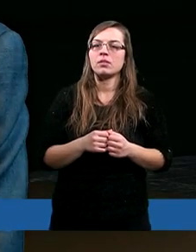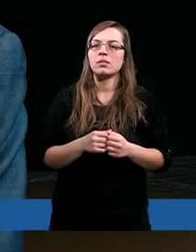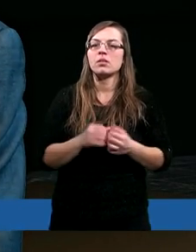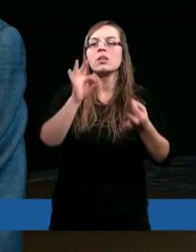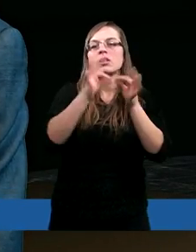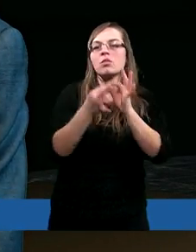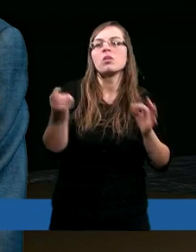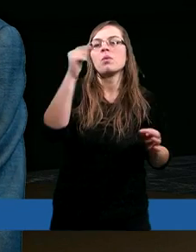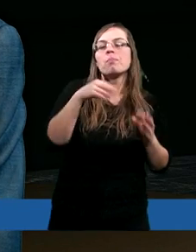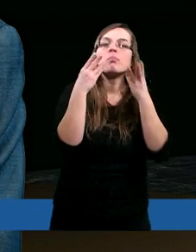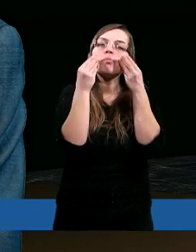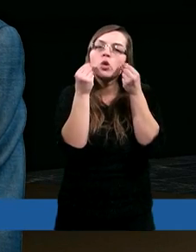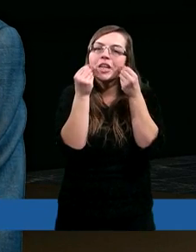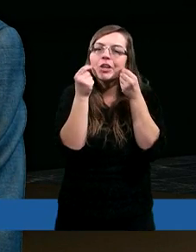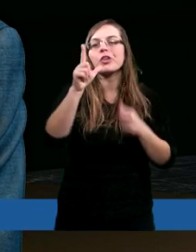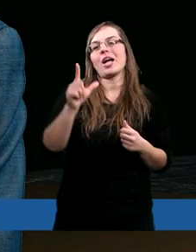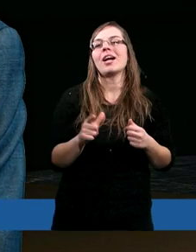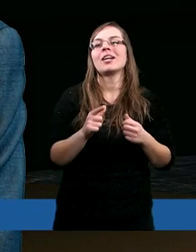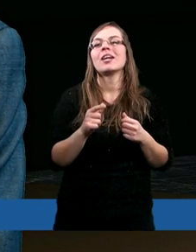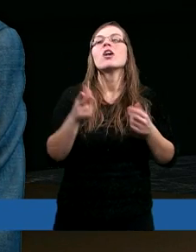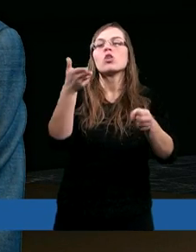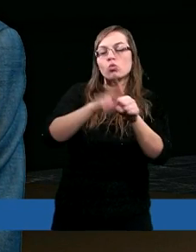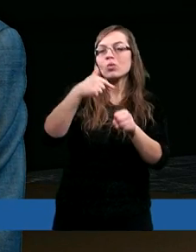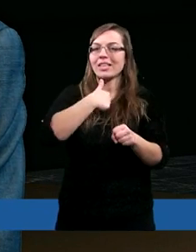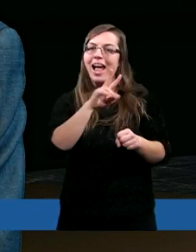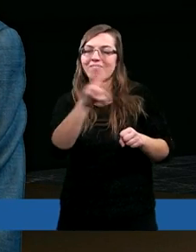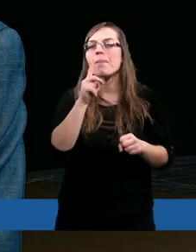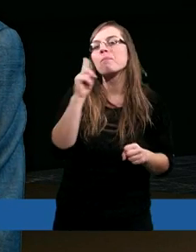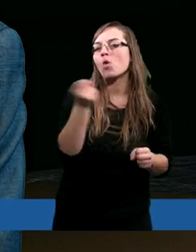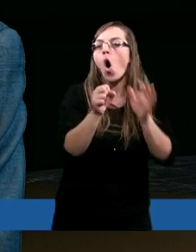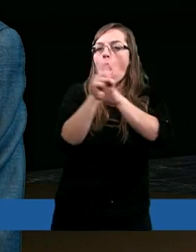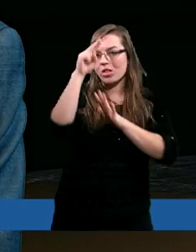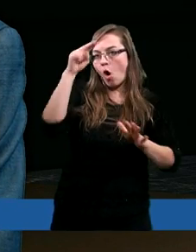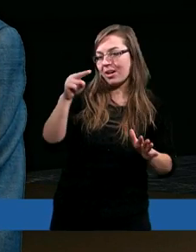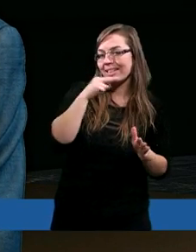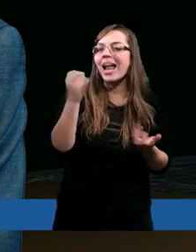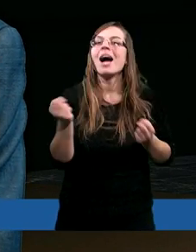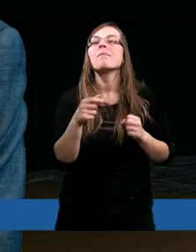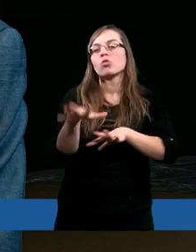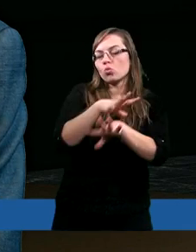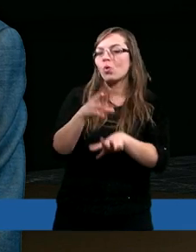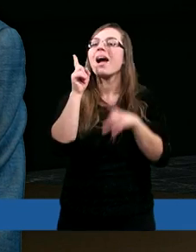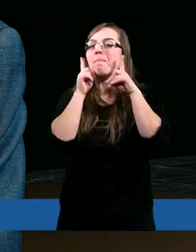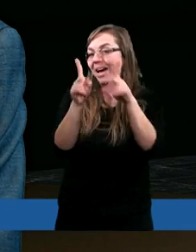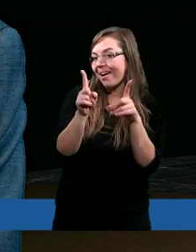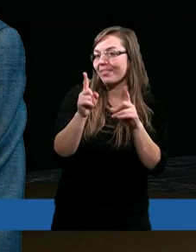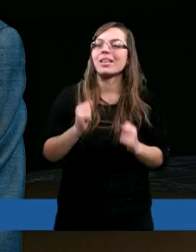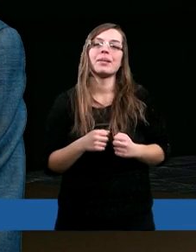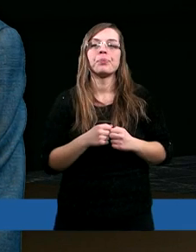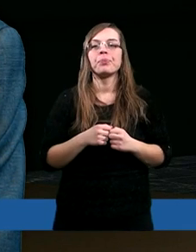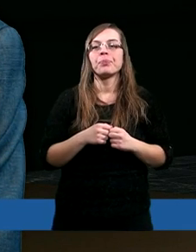Gdy przyjdzie pocieszyciel, którego ja wam pośle od Ojca, Ducha Prawdy,